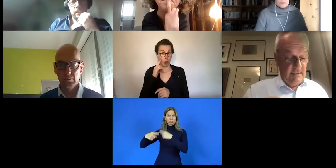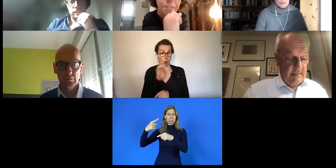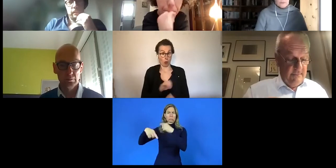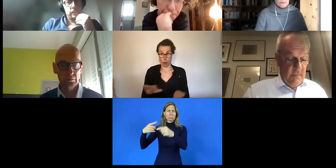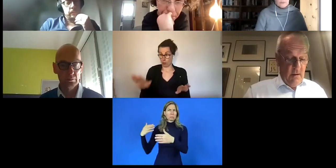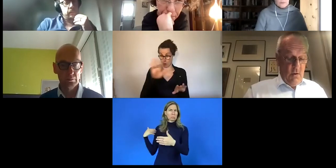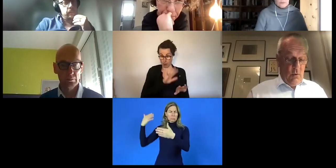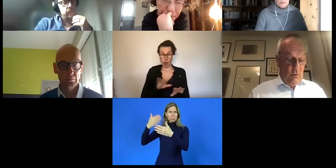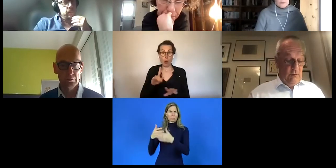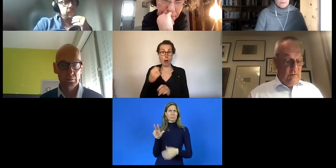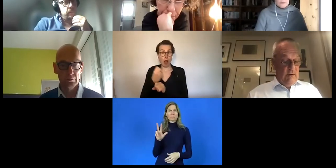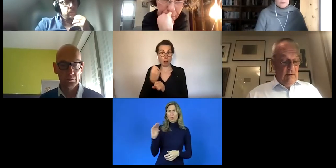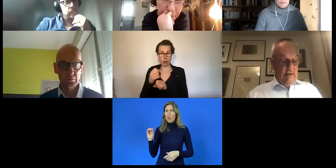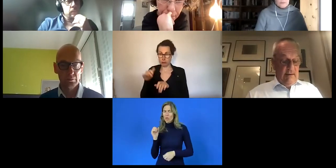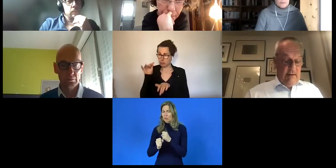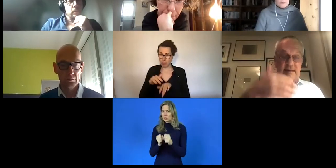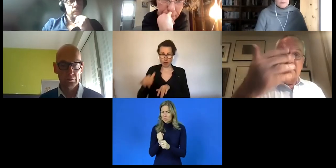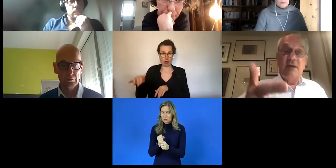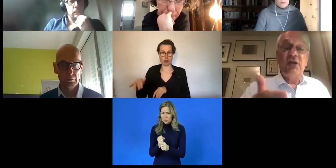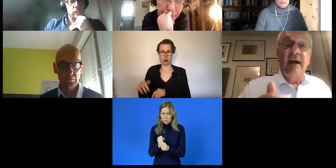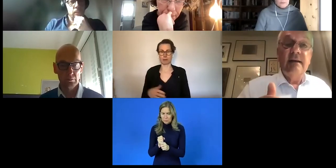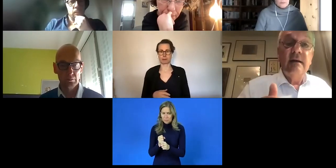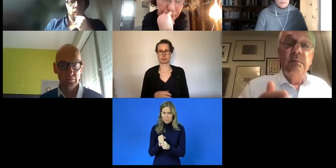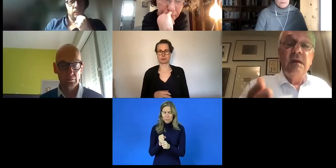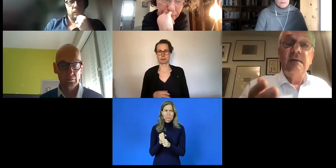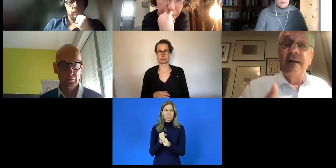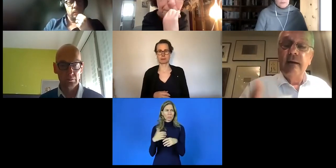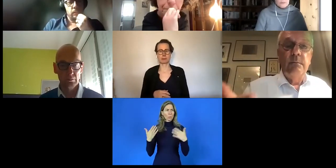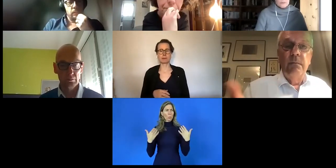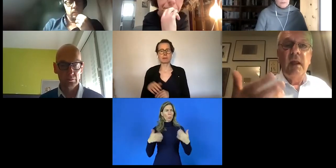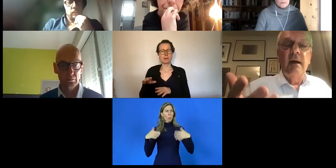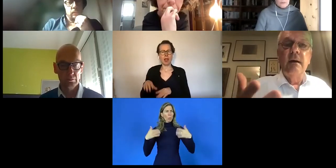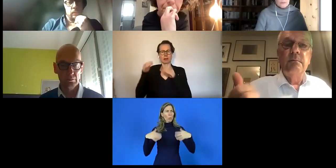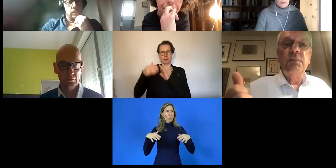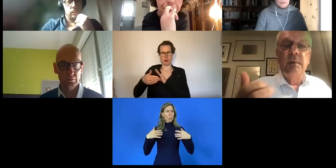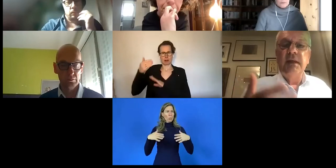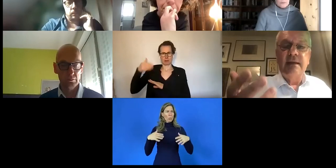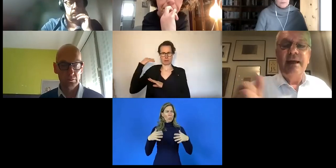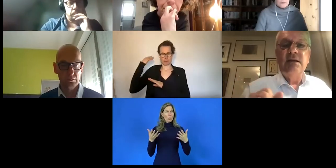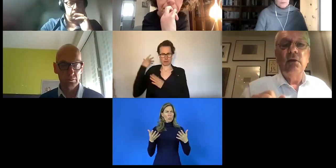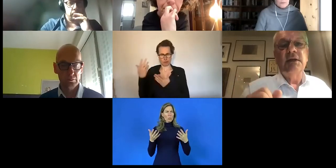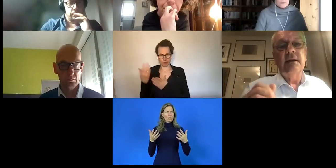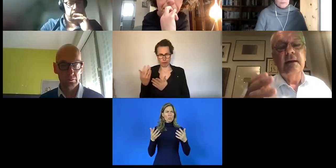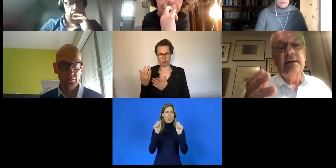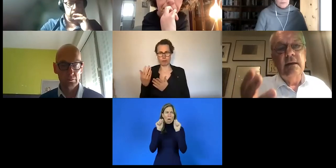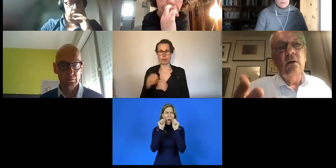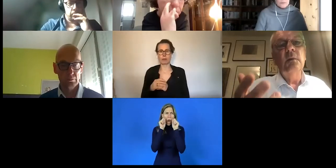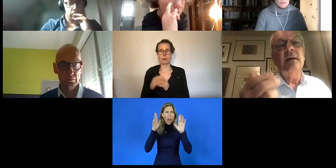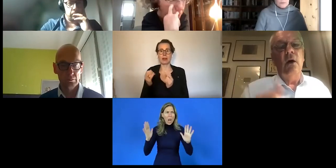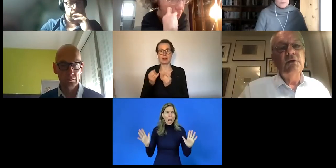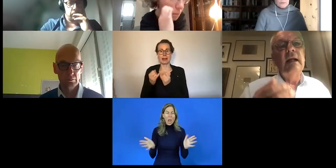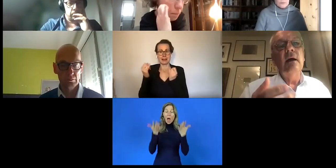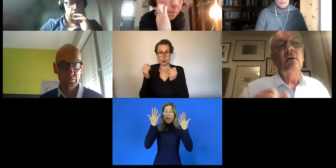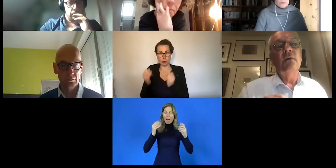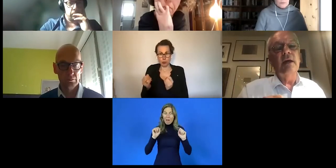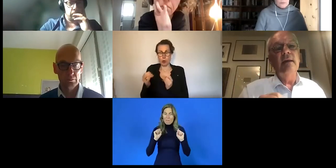Arbeitsplätze. Und es hat gestartet mit der Deinstitutionalisierung, mit